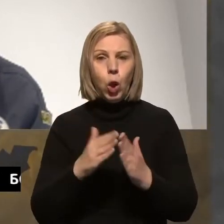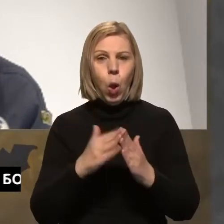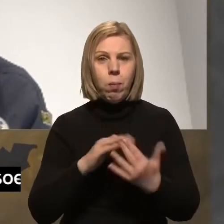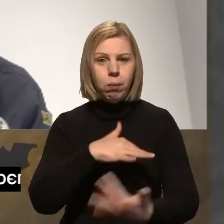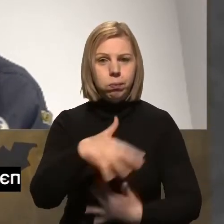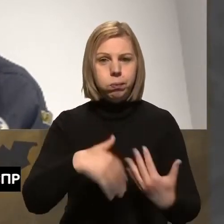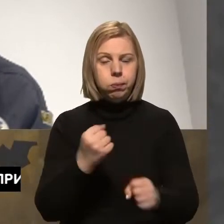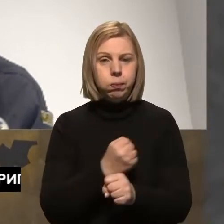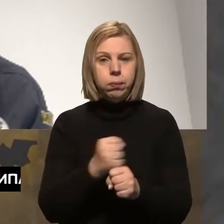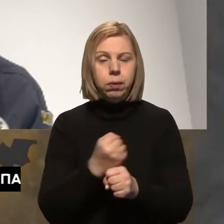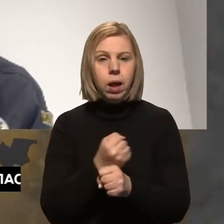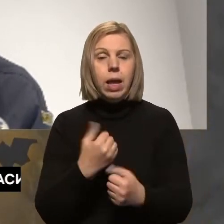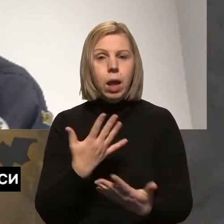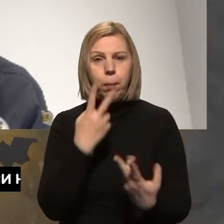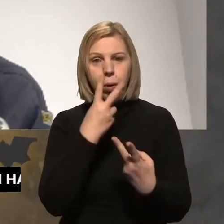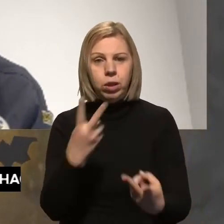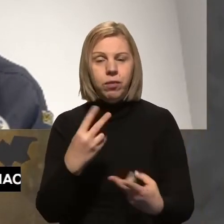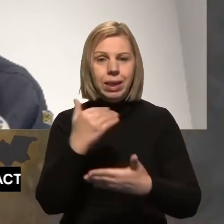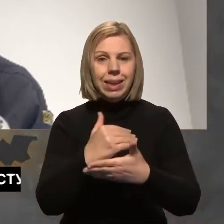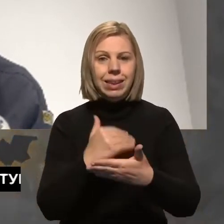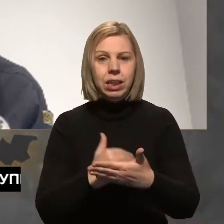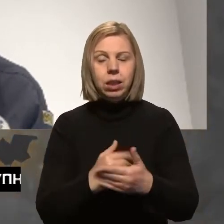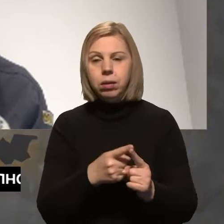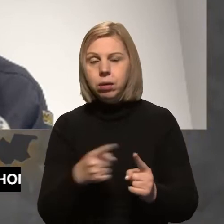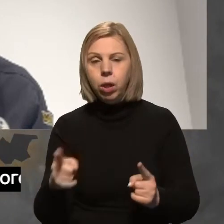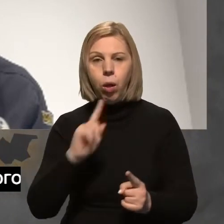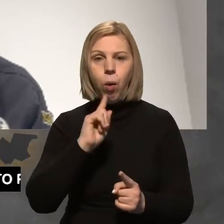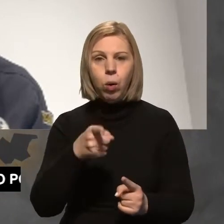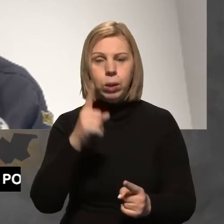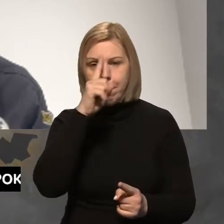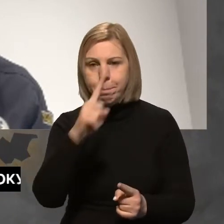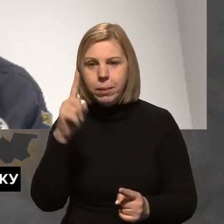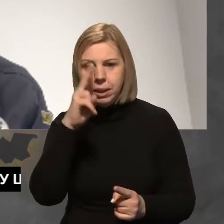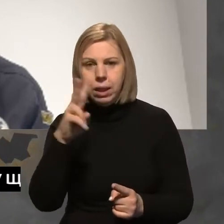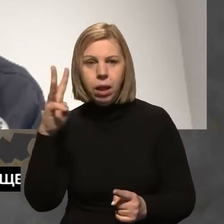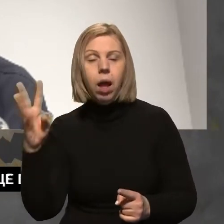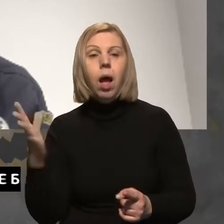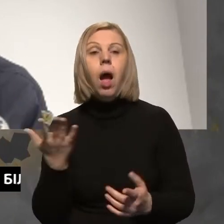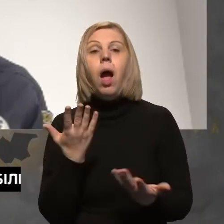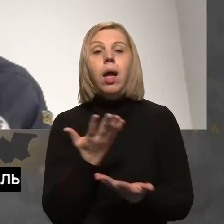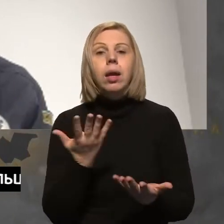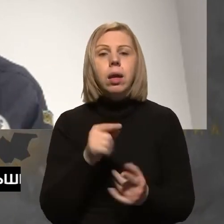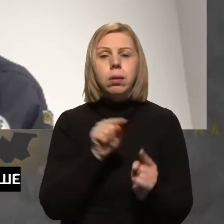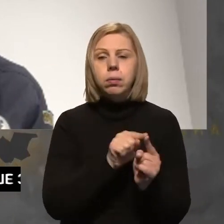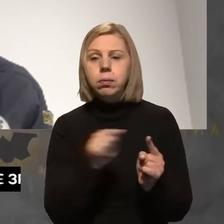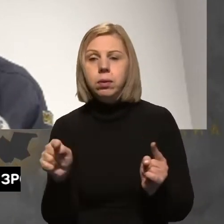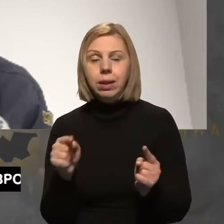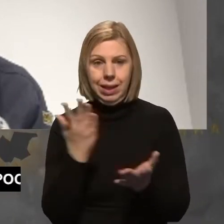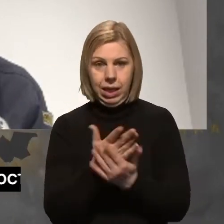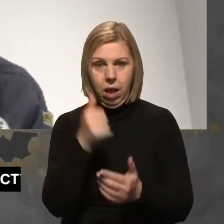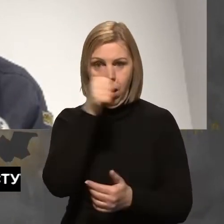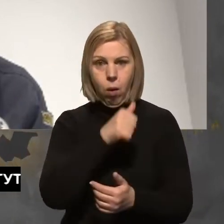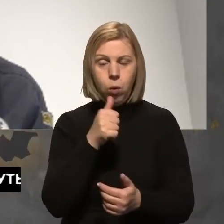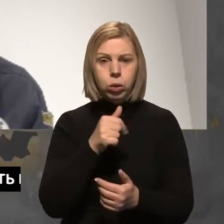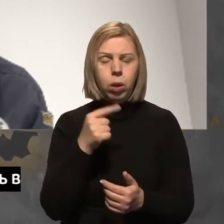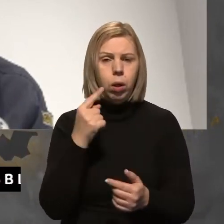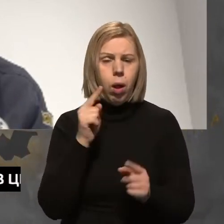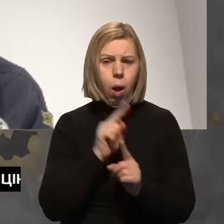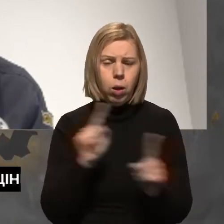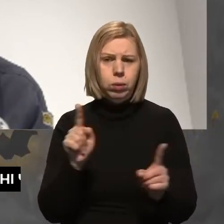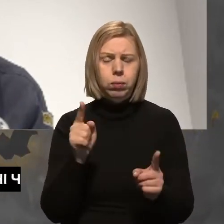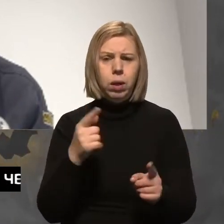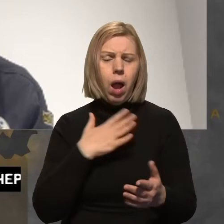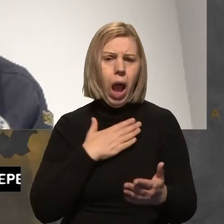насильства. Якщо подивитися на статистику впродовж року, по місяцях, чи можете сказати, в якийсь період року є якась особлива